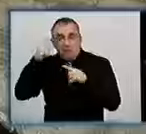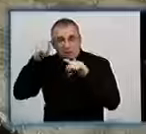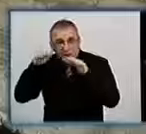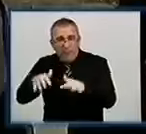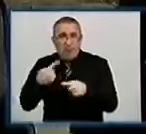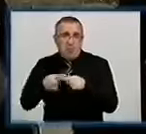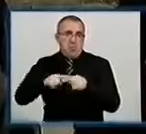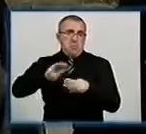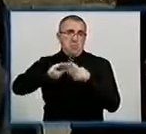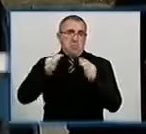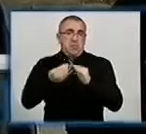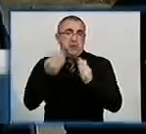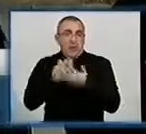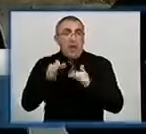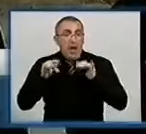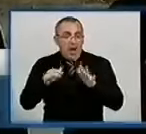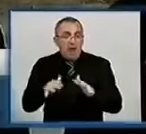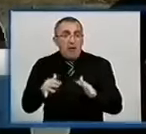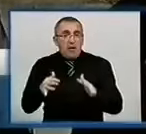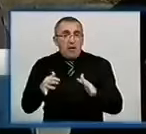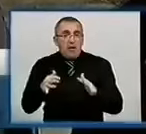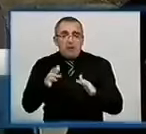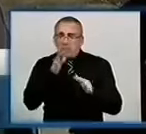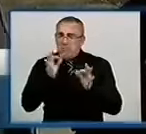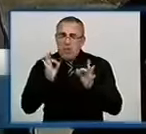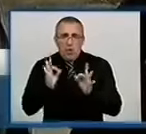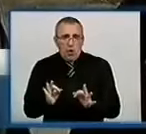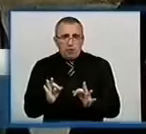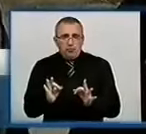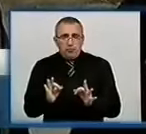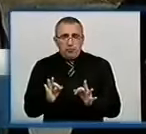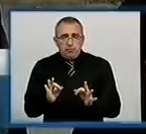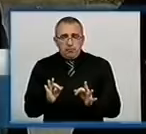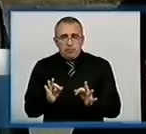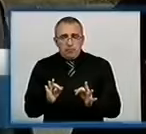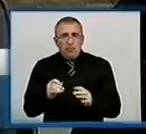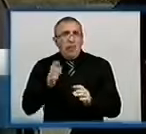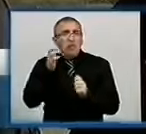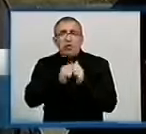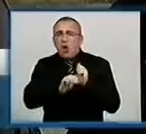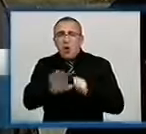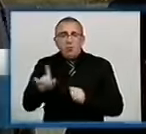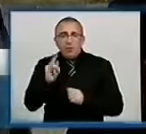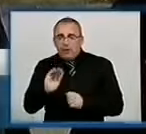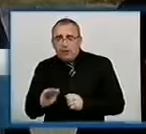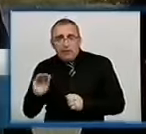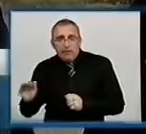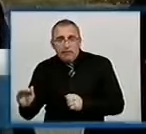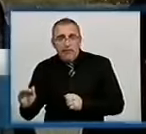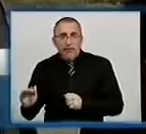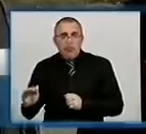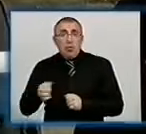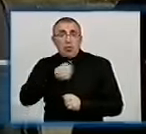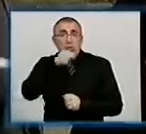проблеми. Ці акції є надзвичайно одоречними, адже не кожна дитина і навіть